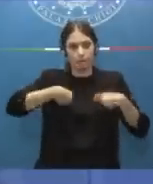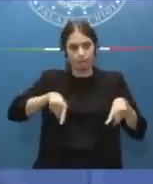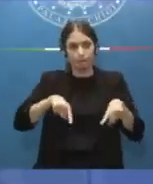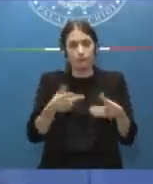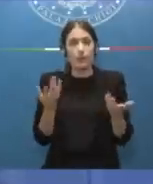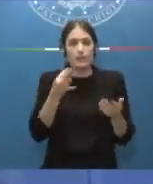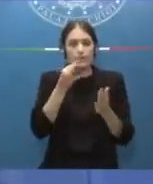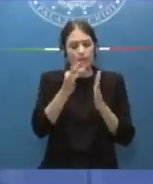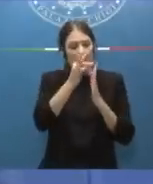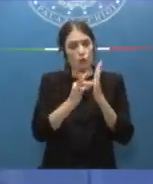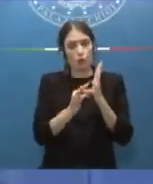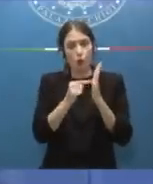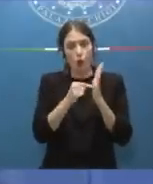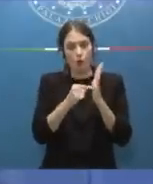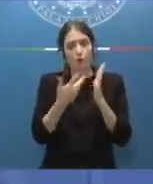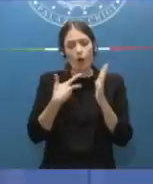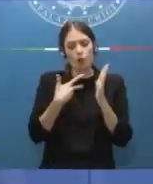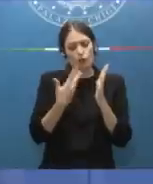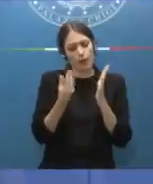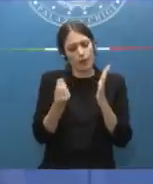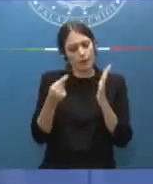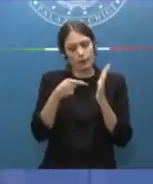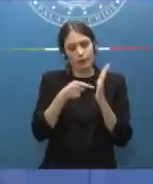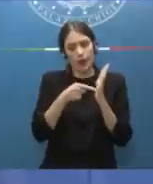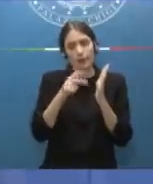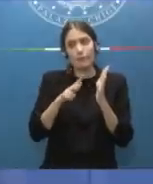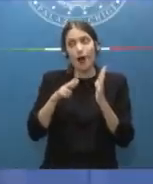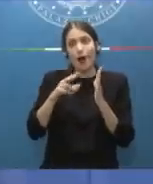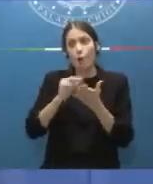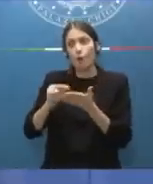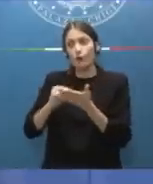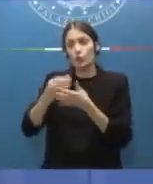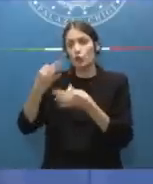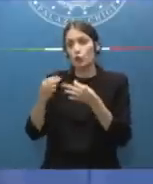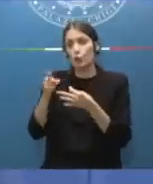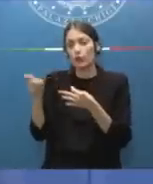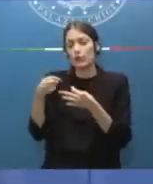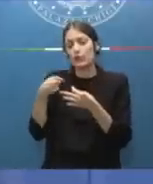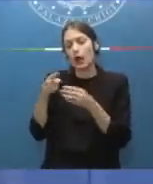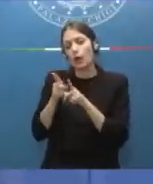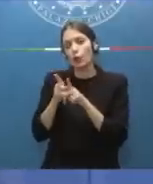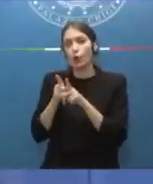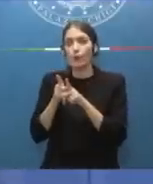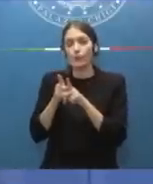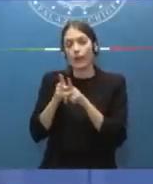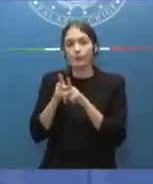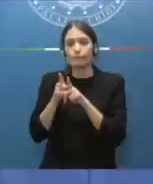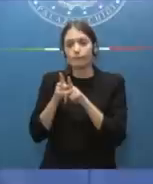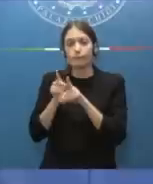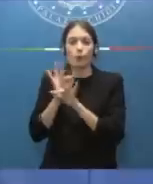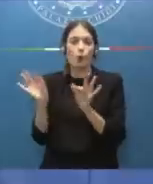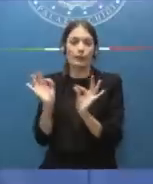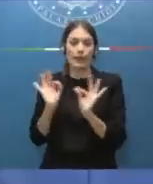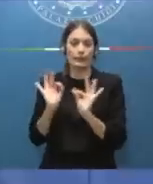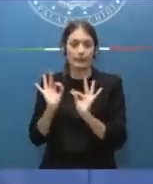prevede molti adempimenti ma i nostri uffici giudiziari non sono pronti